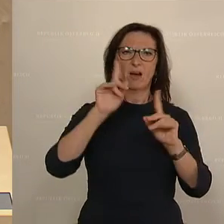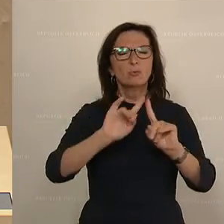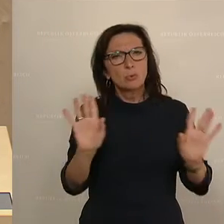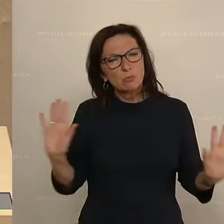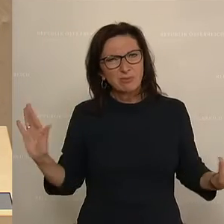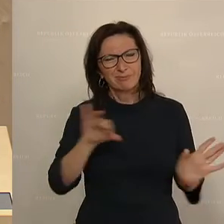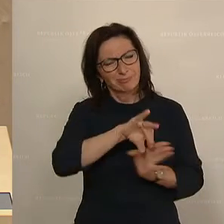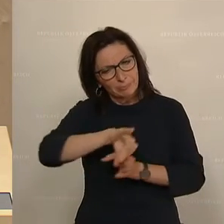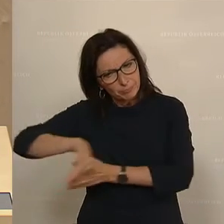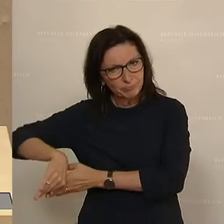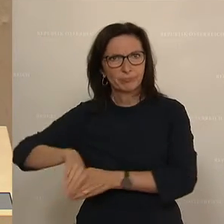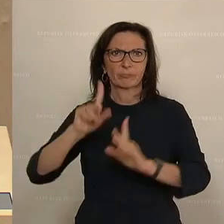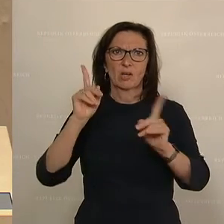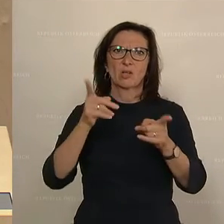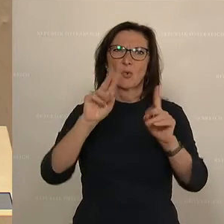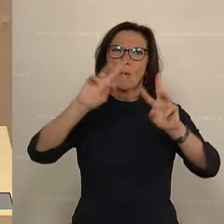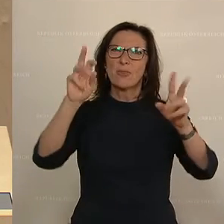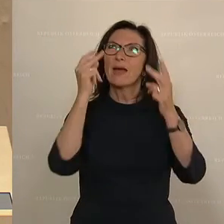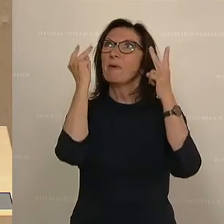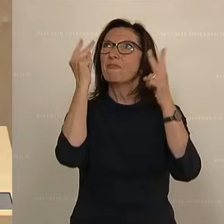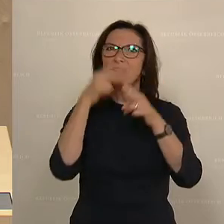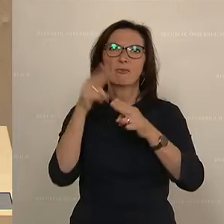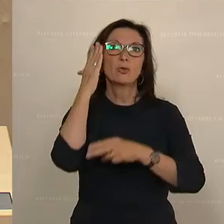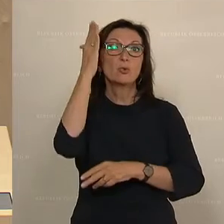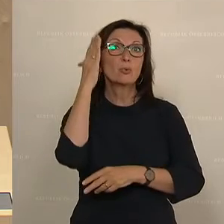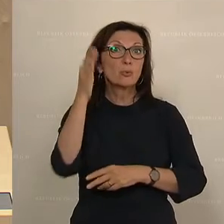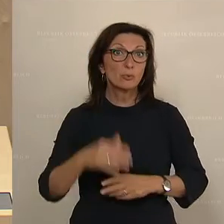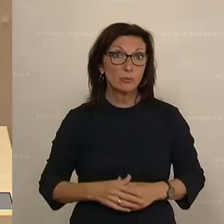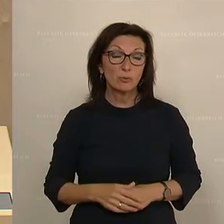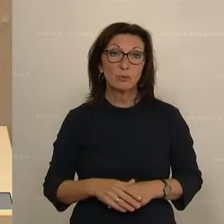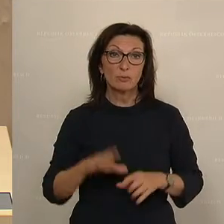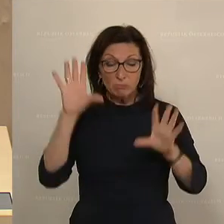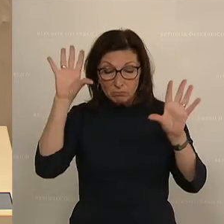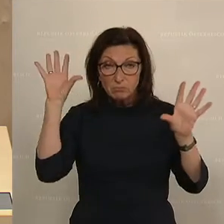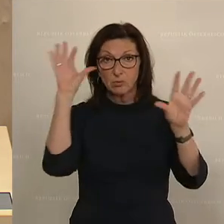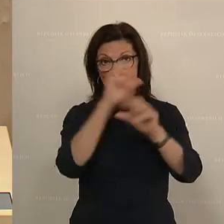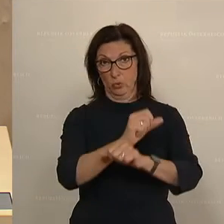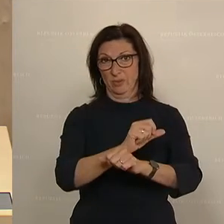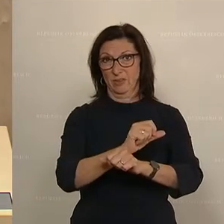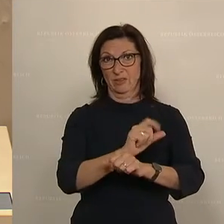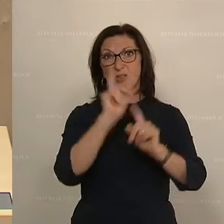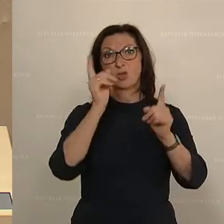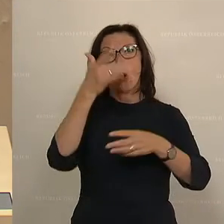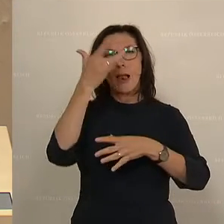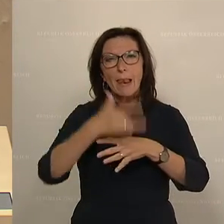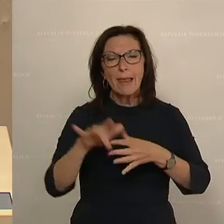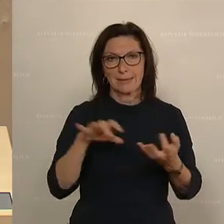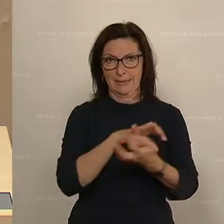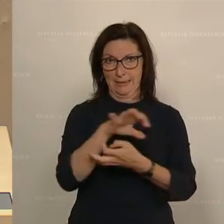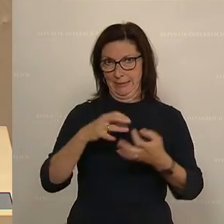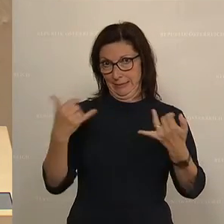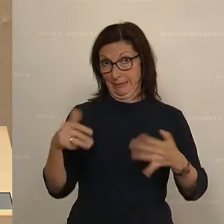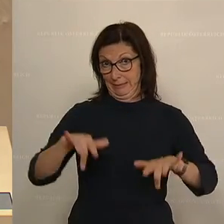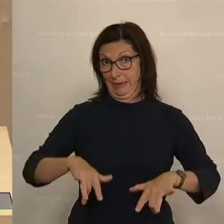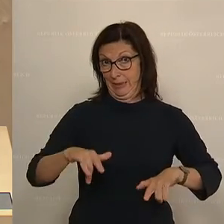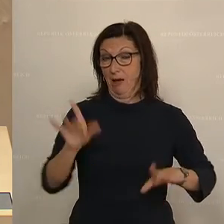richtigen Fragestellungen und Antworten, damit wir die letzte Krise, die Krise, in der wir uns befinden und